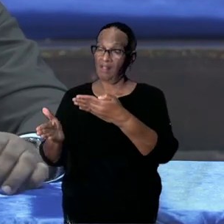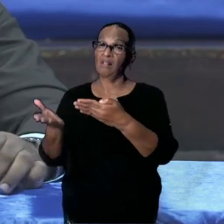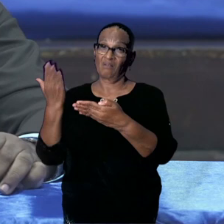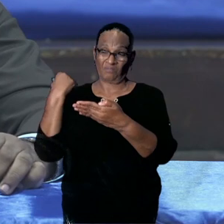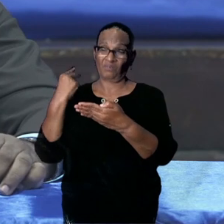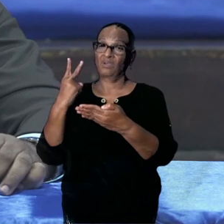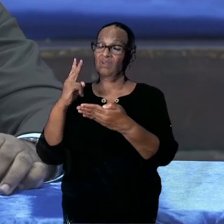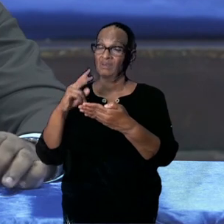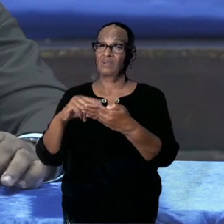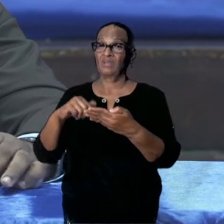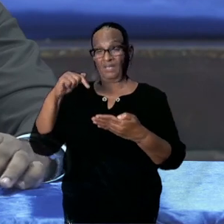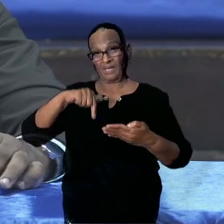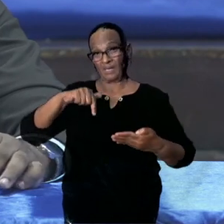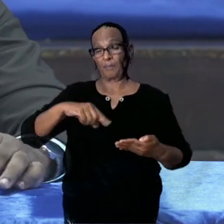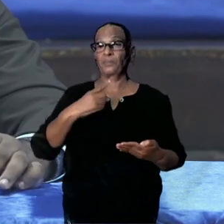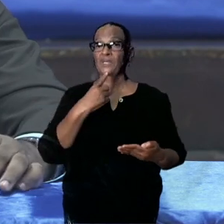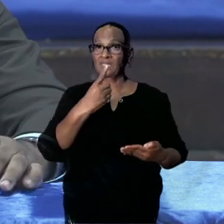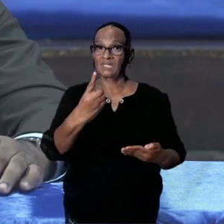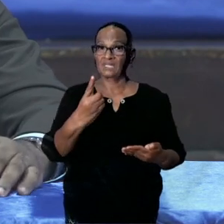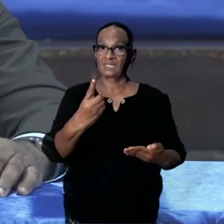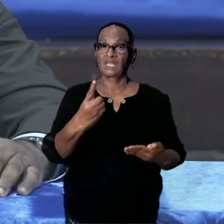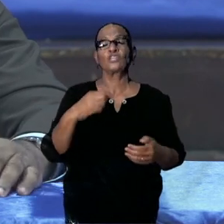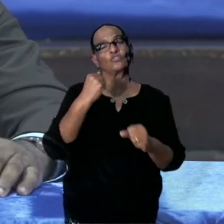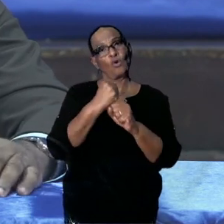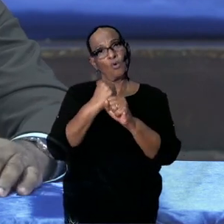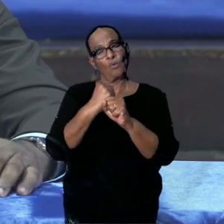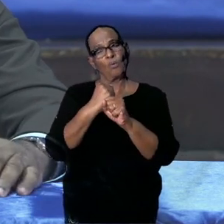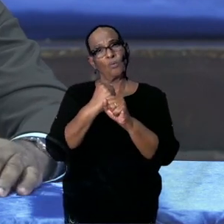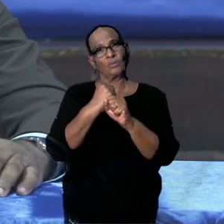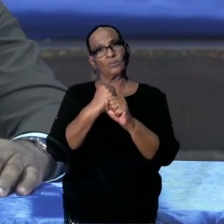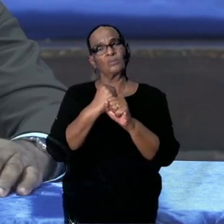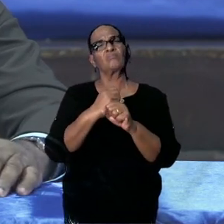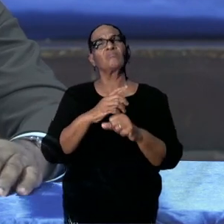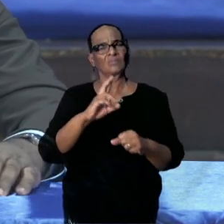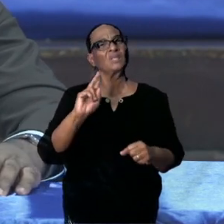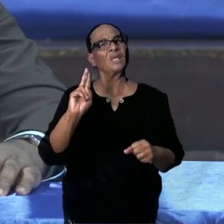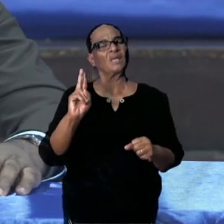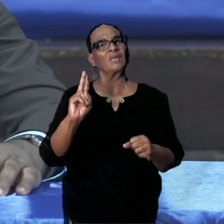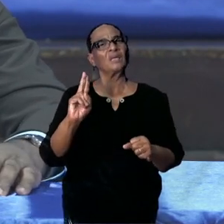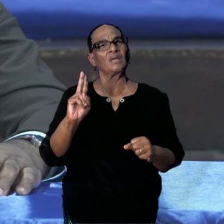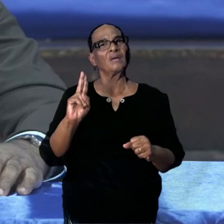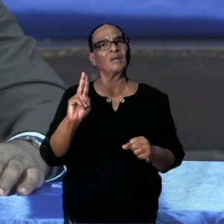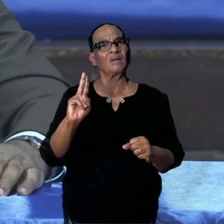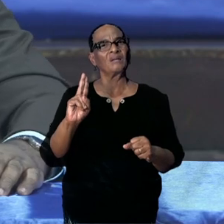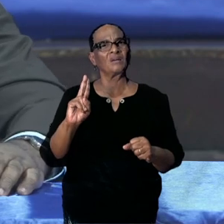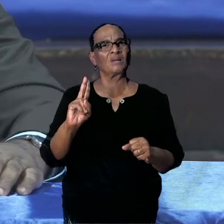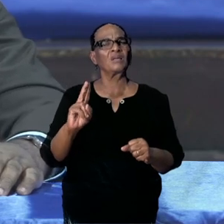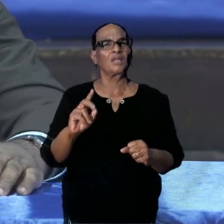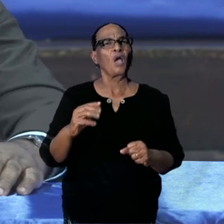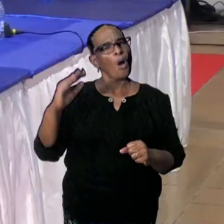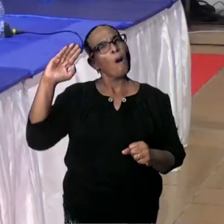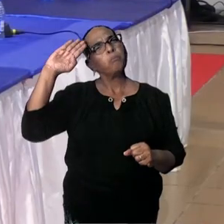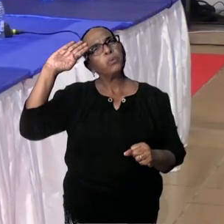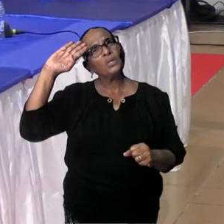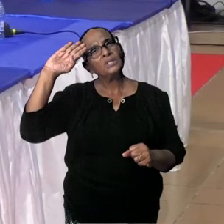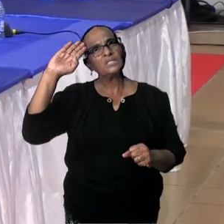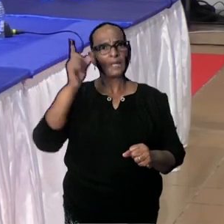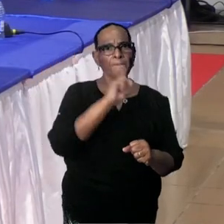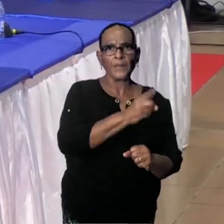dat ik ook daaraan zou gaan werken. Inderdaad schort het ook aan het optreden van de politie.